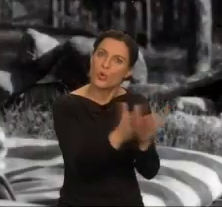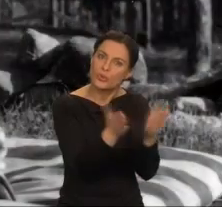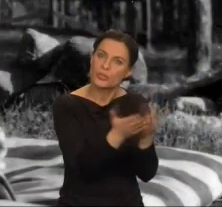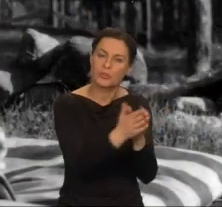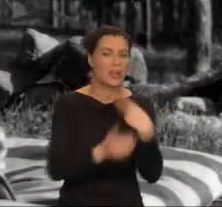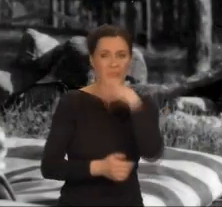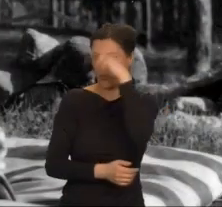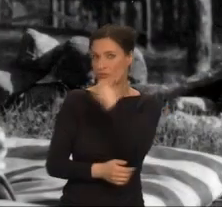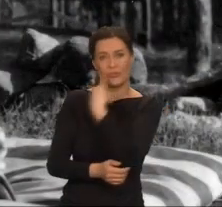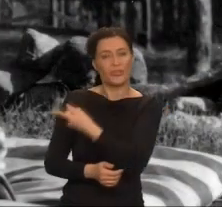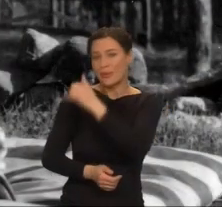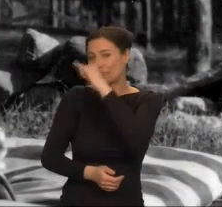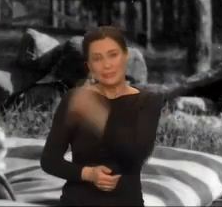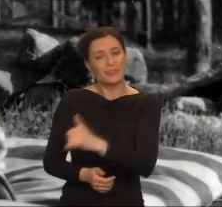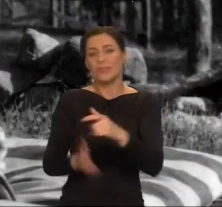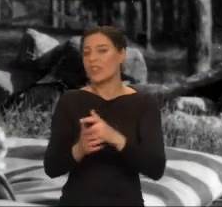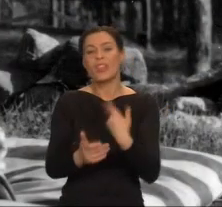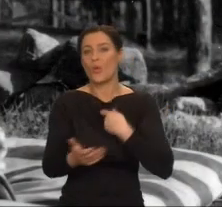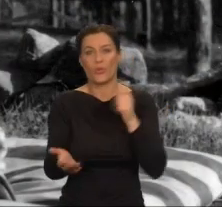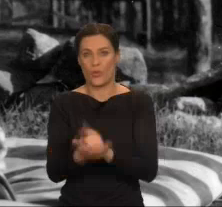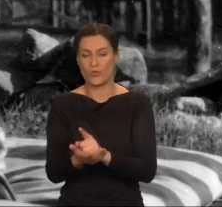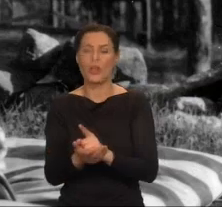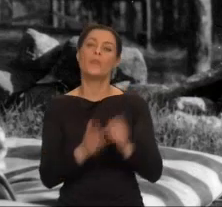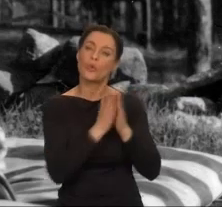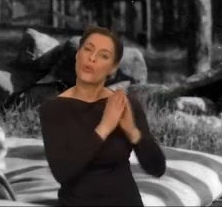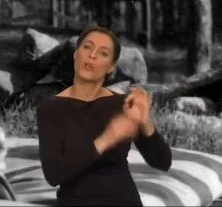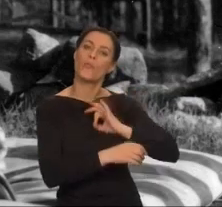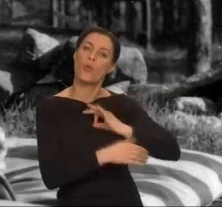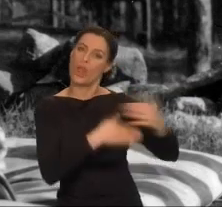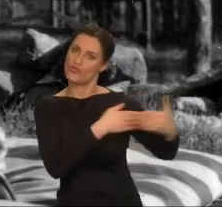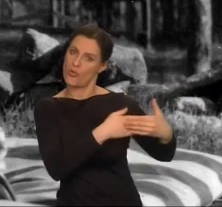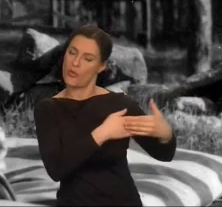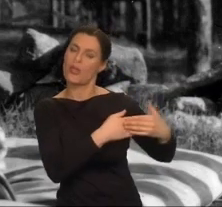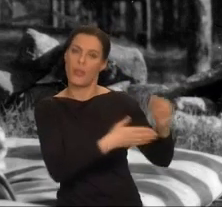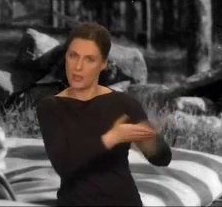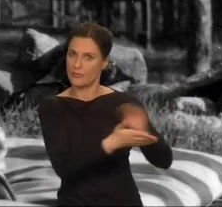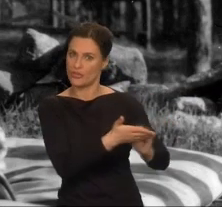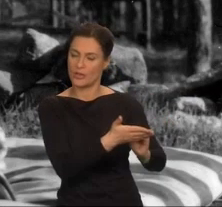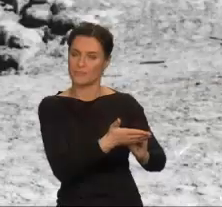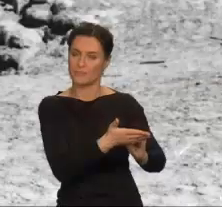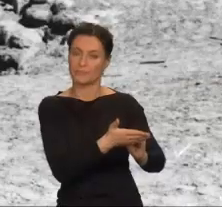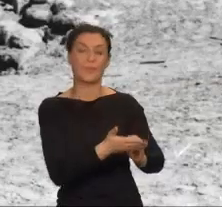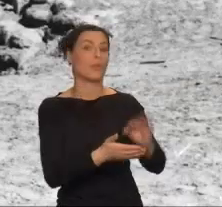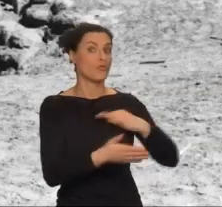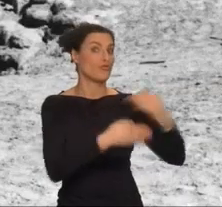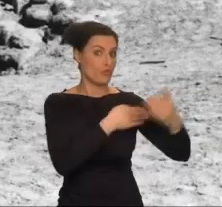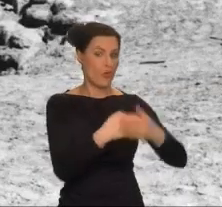Poproście moją żonę. Matka zaczęła pracować nad historią Ishiiego.